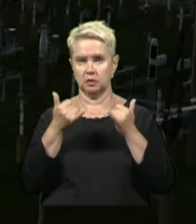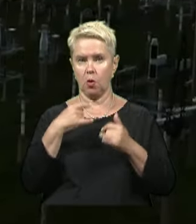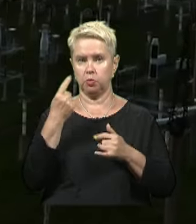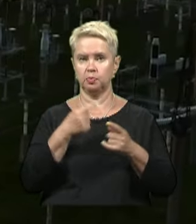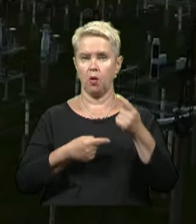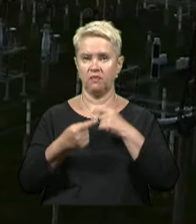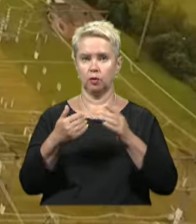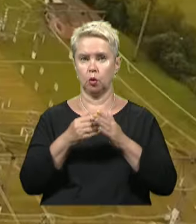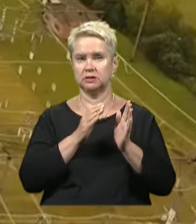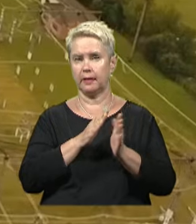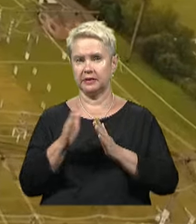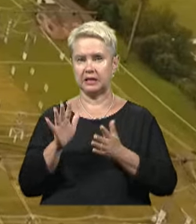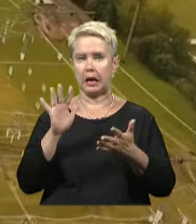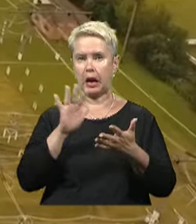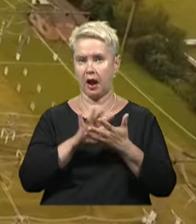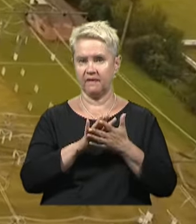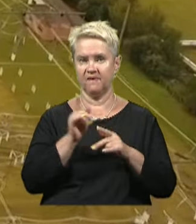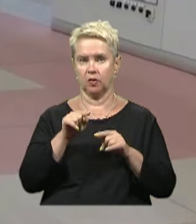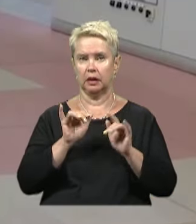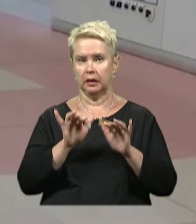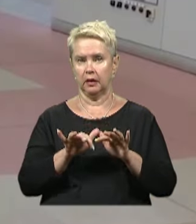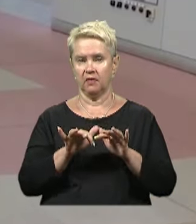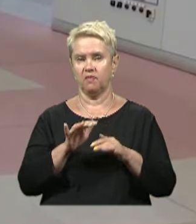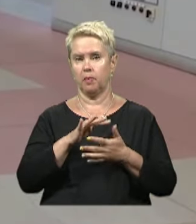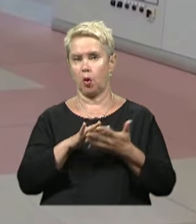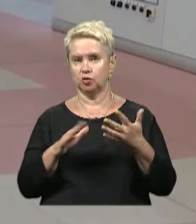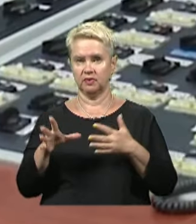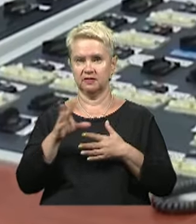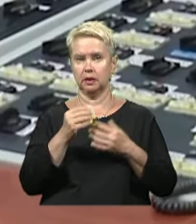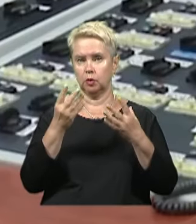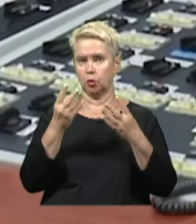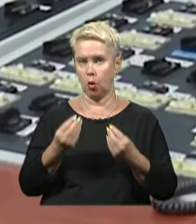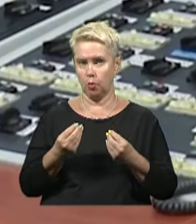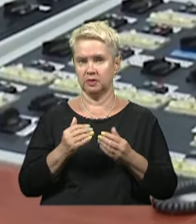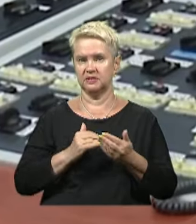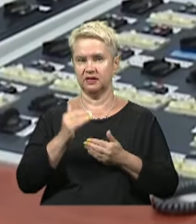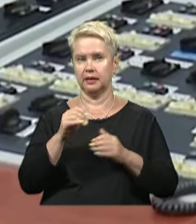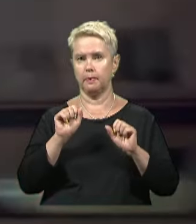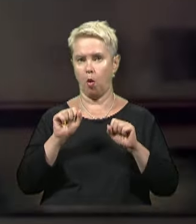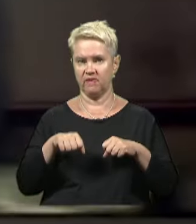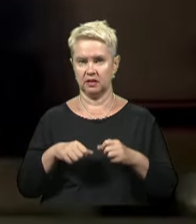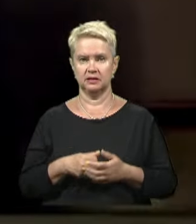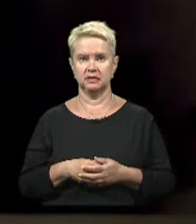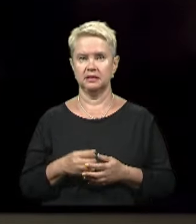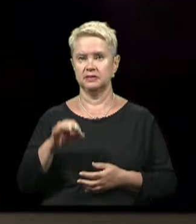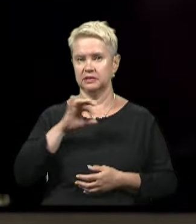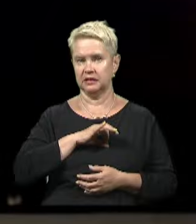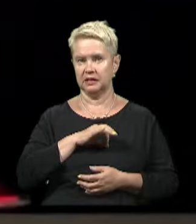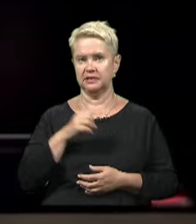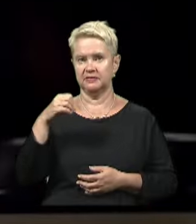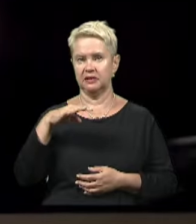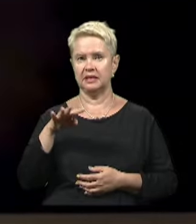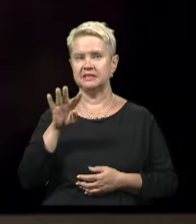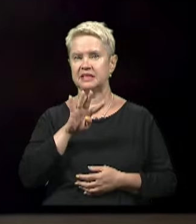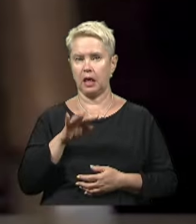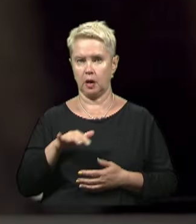область повернулася до стабілізаційних графіків. Вони діятимуть впродовж всієї доби з високою ймовірністю застосування світло